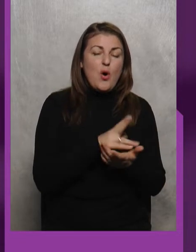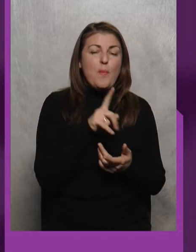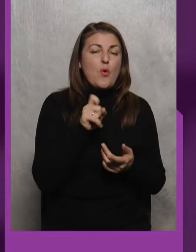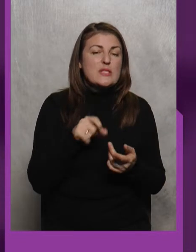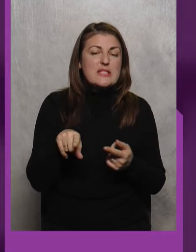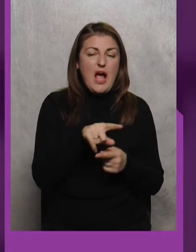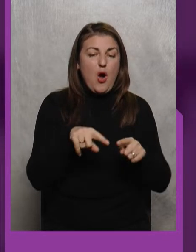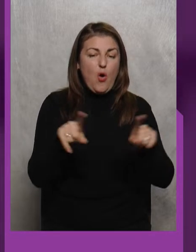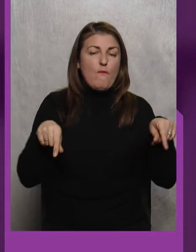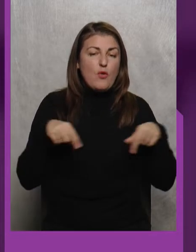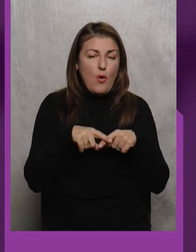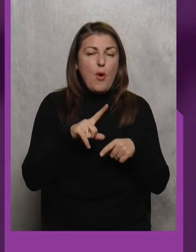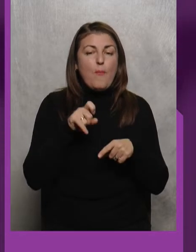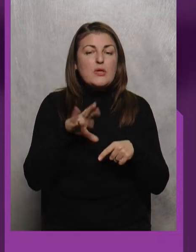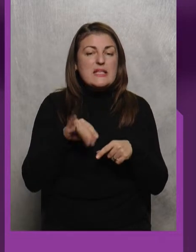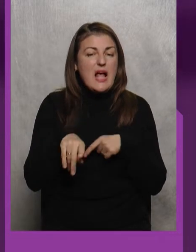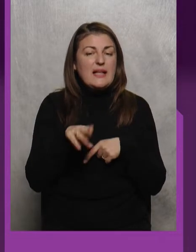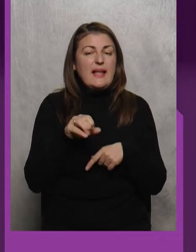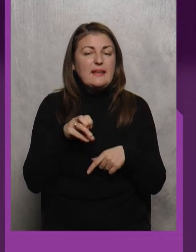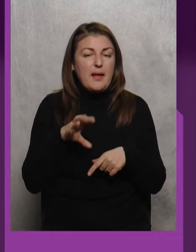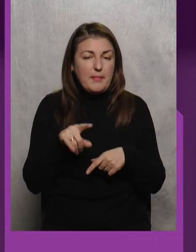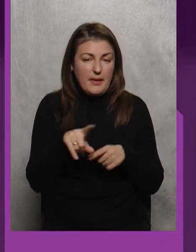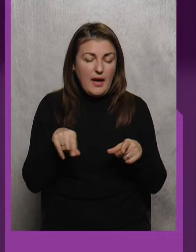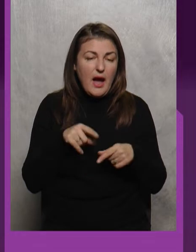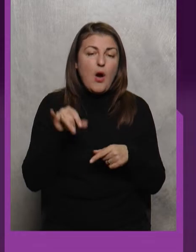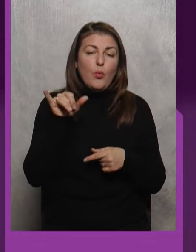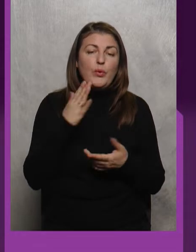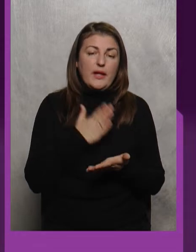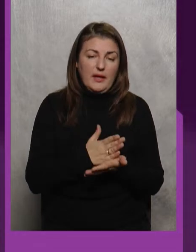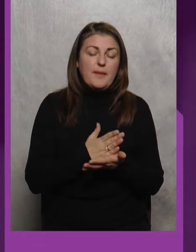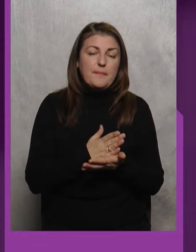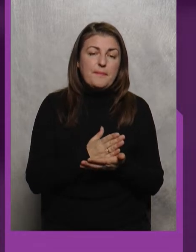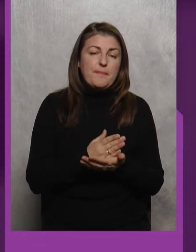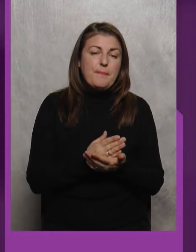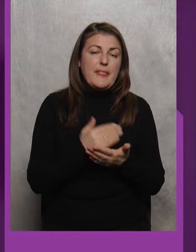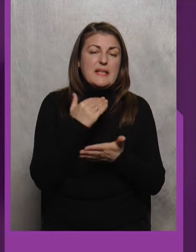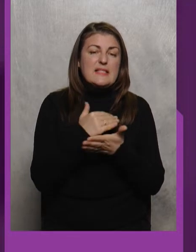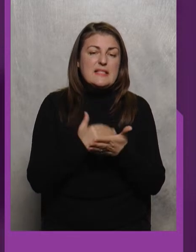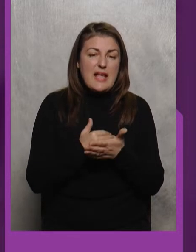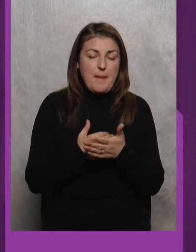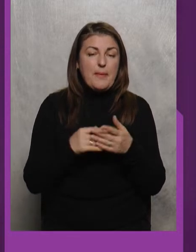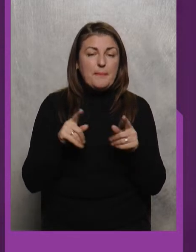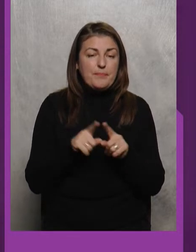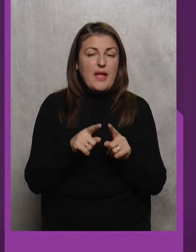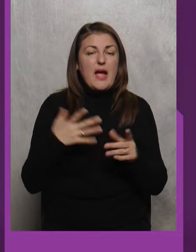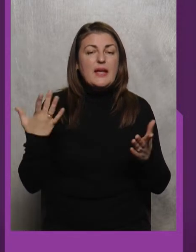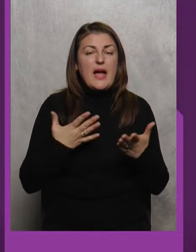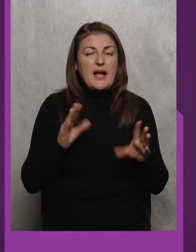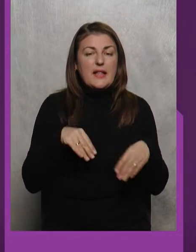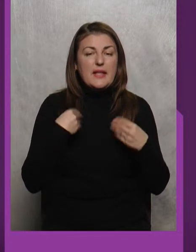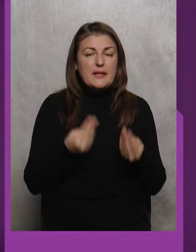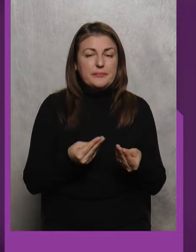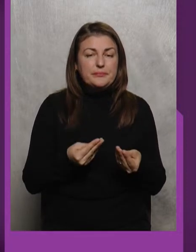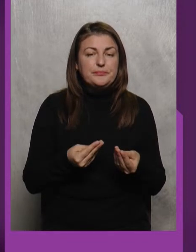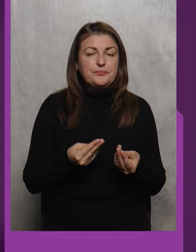Ковром Поза Татамі І У них Є Система Карсистеми Яка Дає